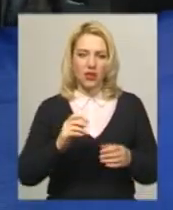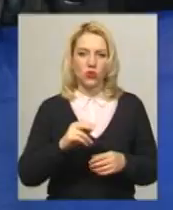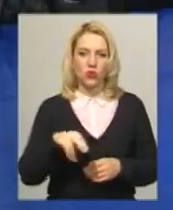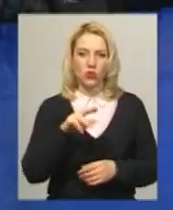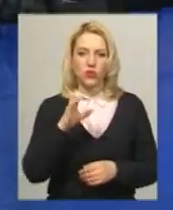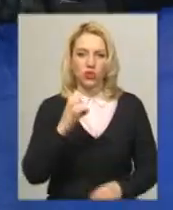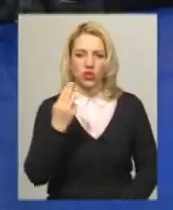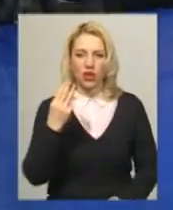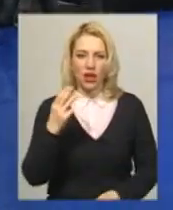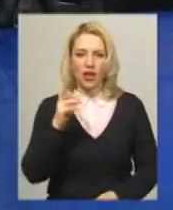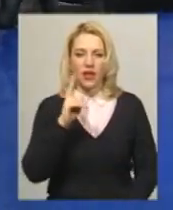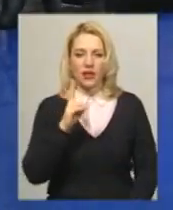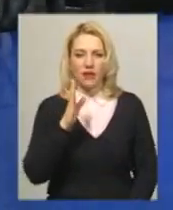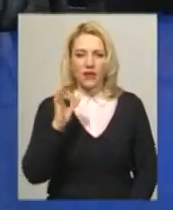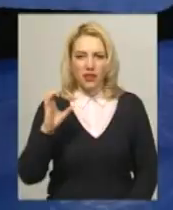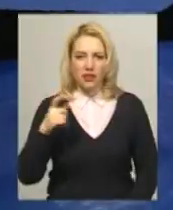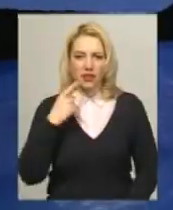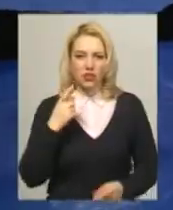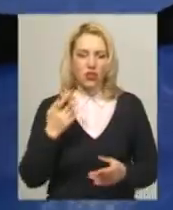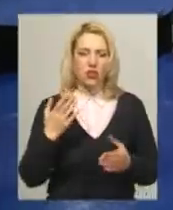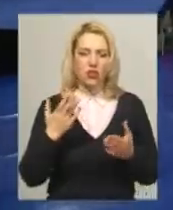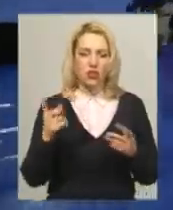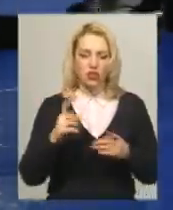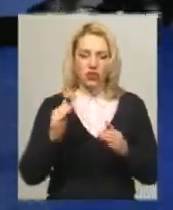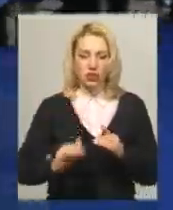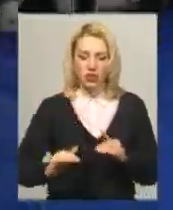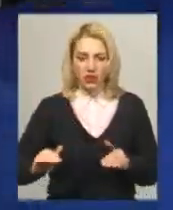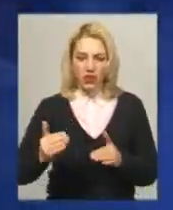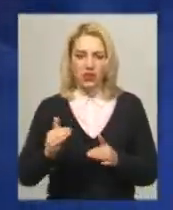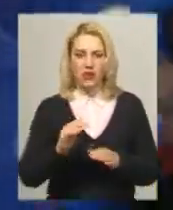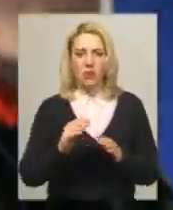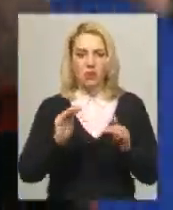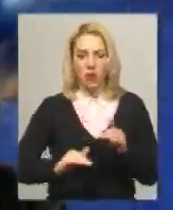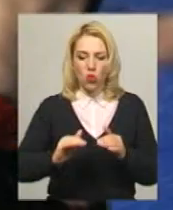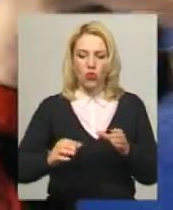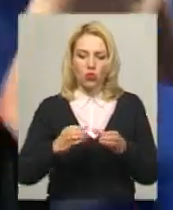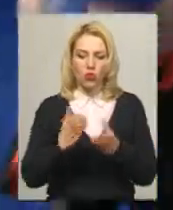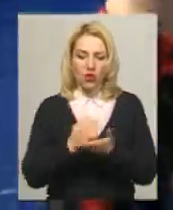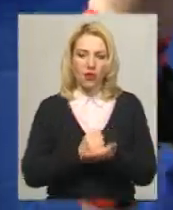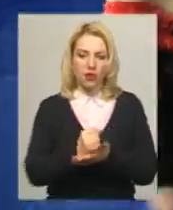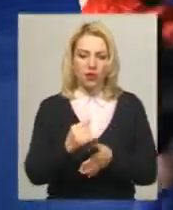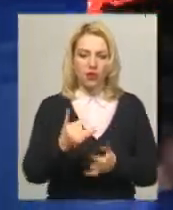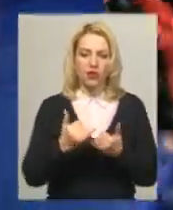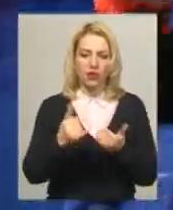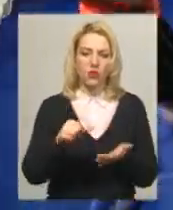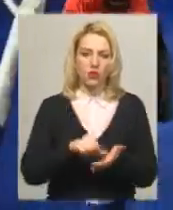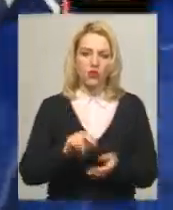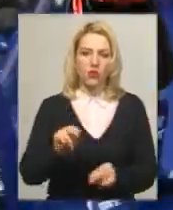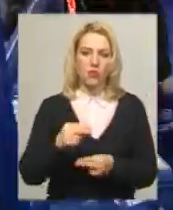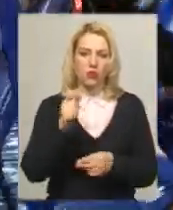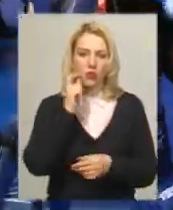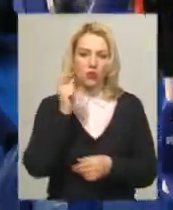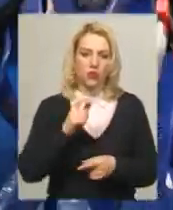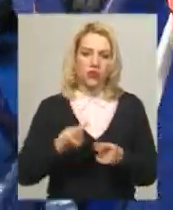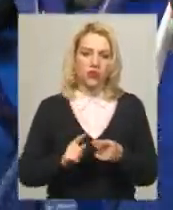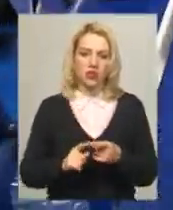Наталія Самурай каже, серед її вихованців – молодшої вікової групи також є кандидати на участь у чемпіонаті України. Хоча це,